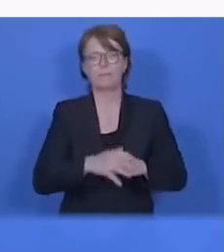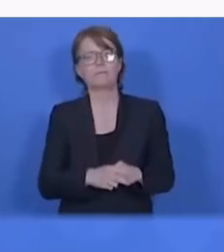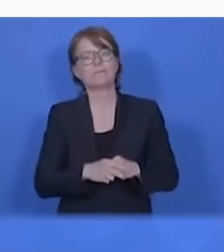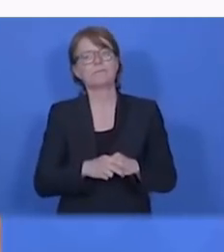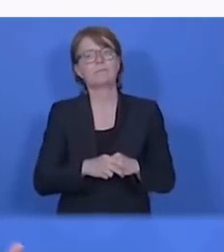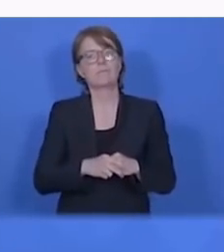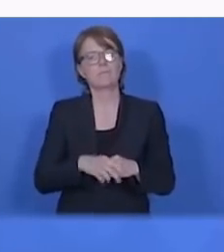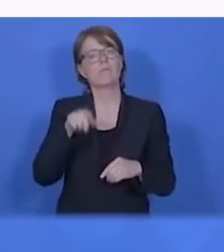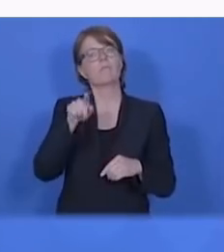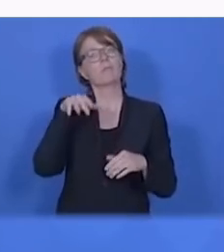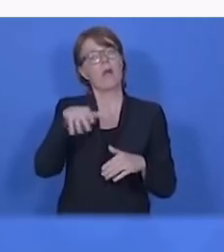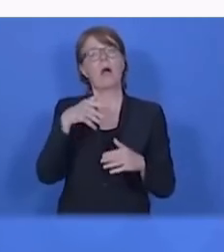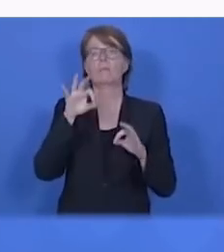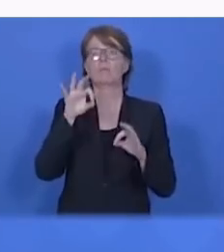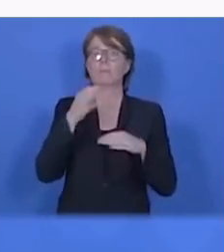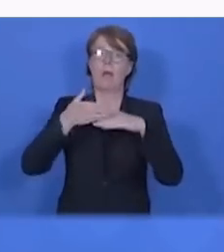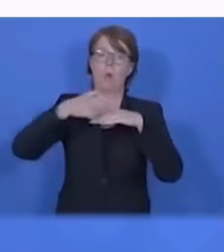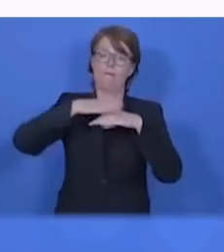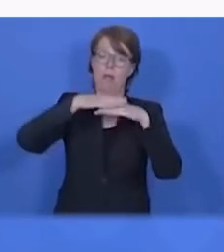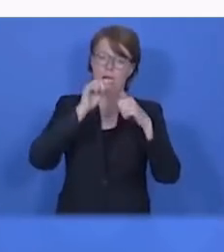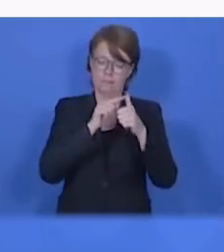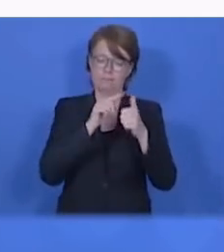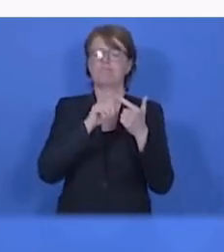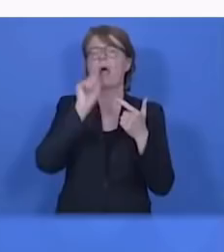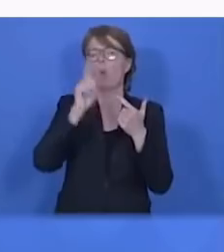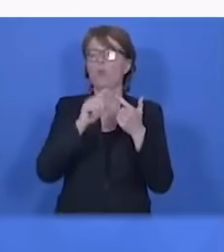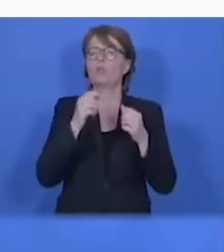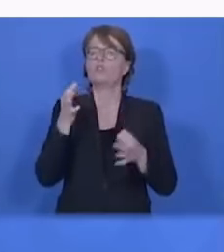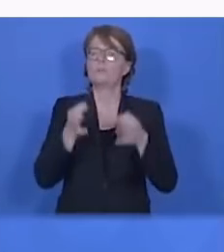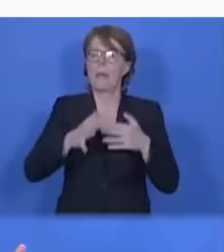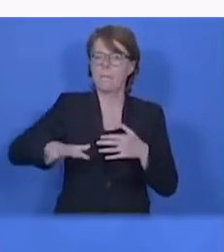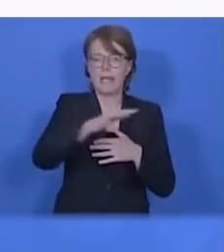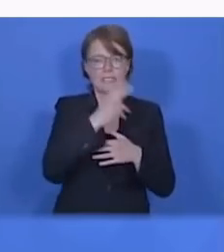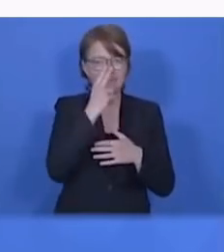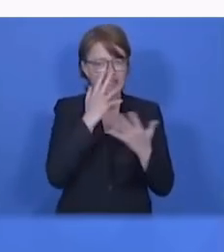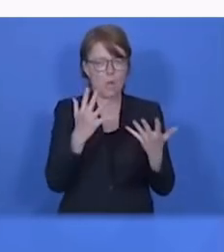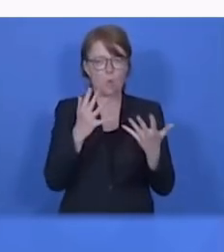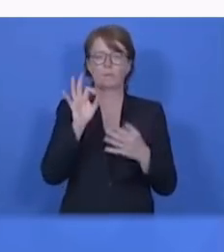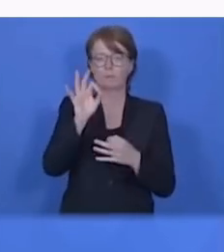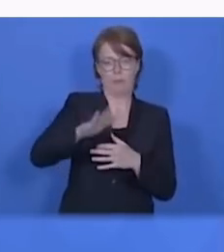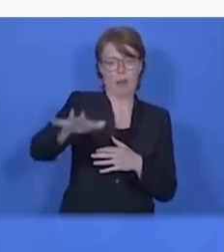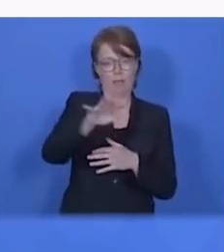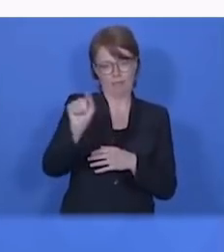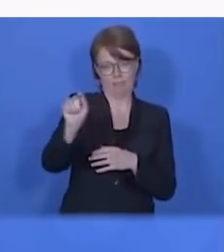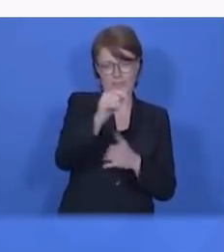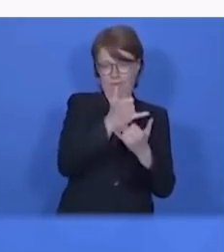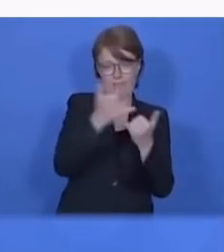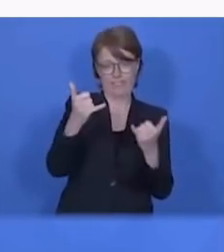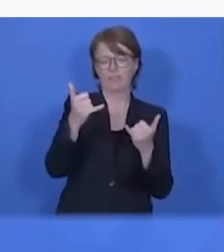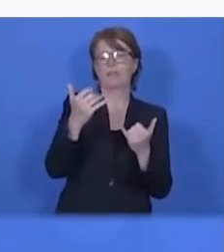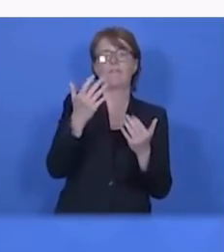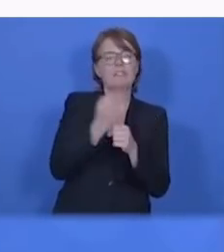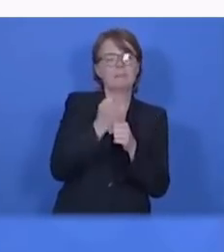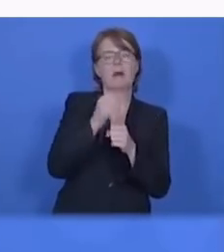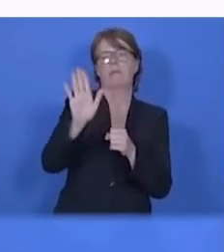مای برای اونها هم اعلام خواهند کرد در مورد گشایش های بیشتر که نوشتم تا یک هفته دیگه